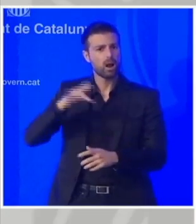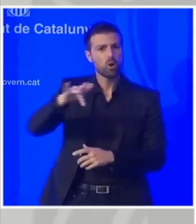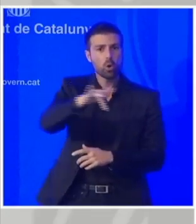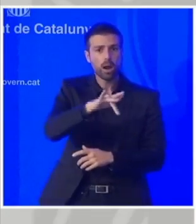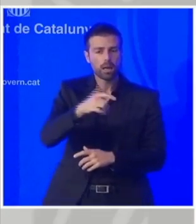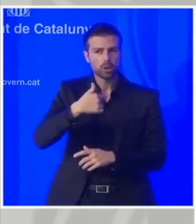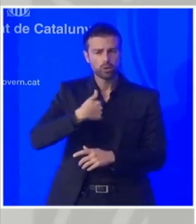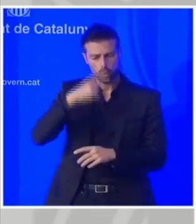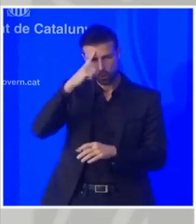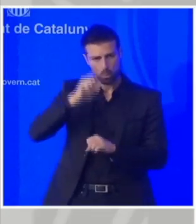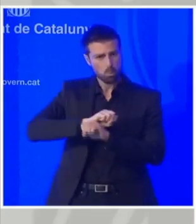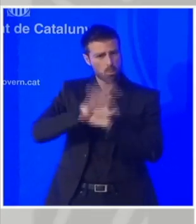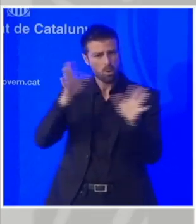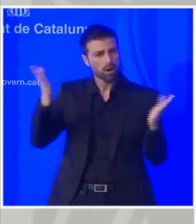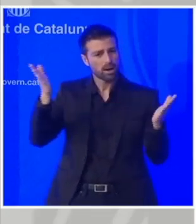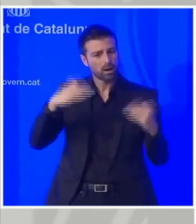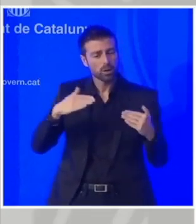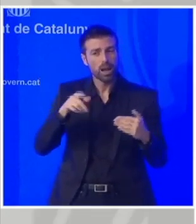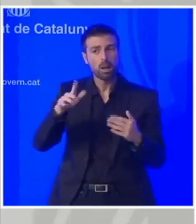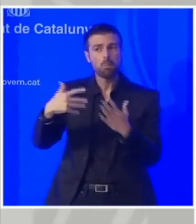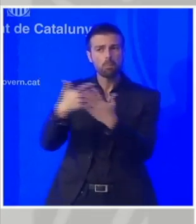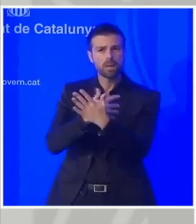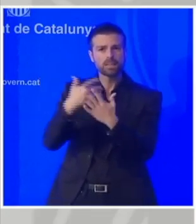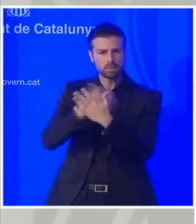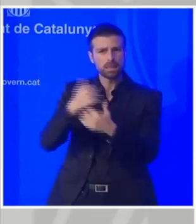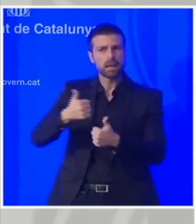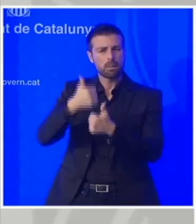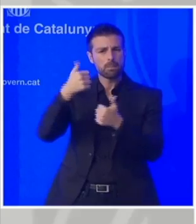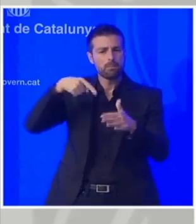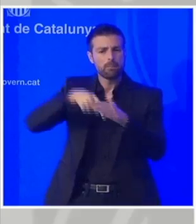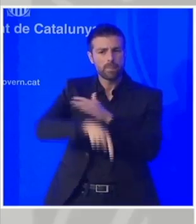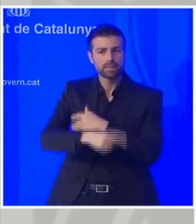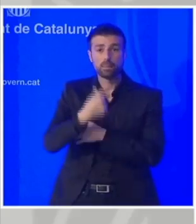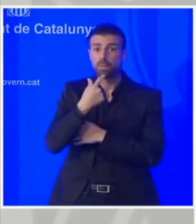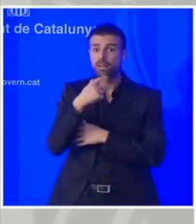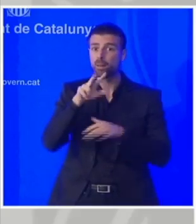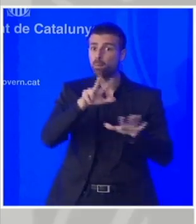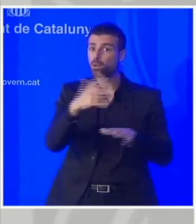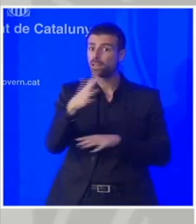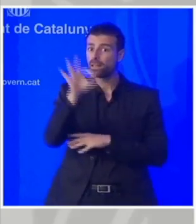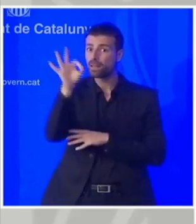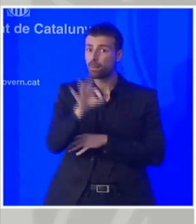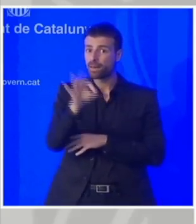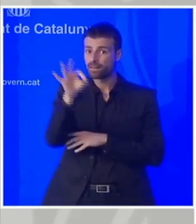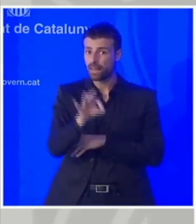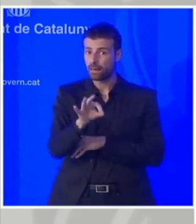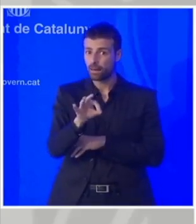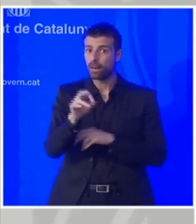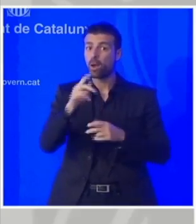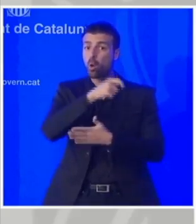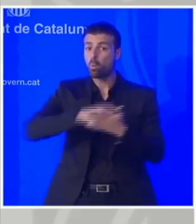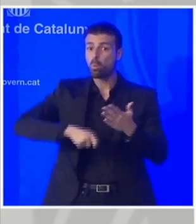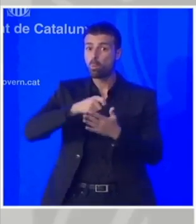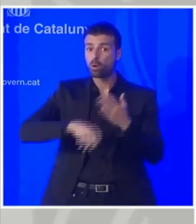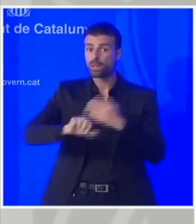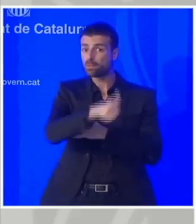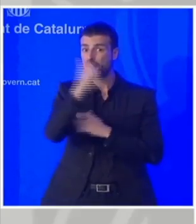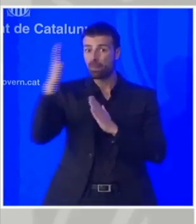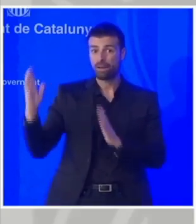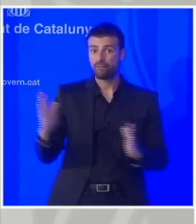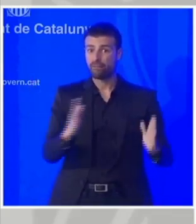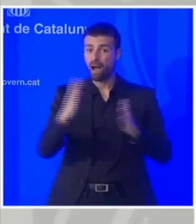no m'ha quedat clar, si pot acabar d'explicar bé, que el 85% del que es va recaptar en les multes en la primera onada